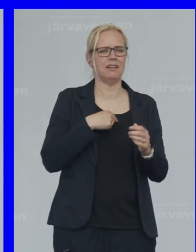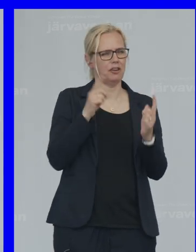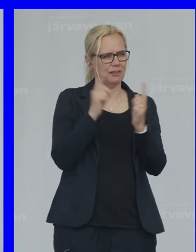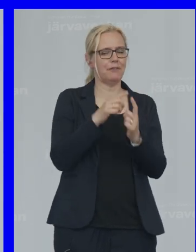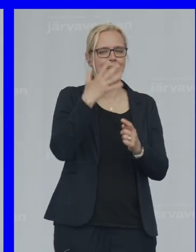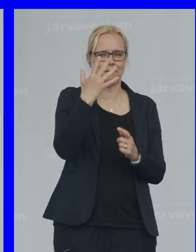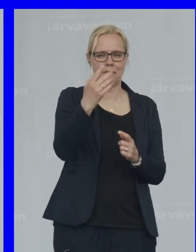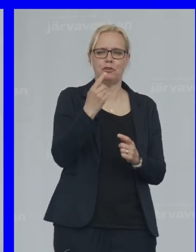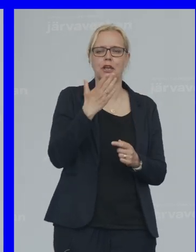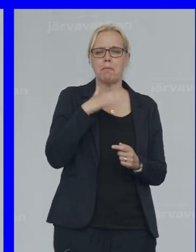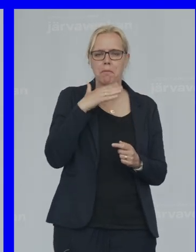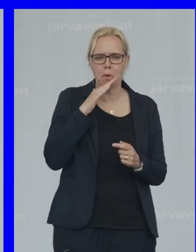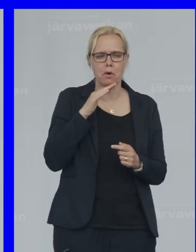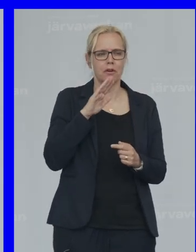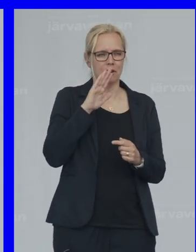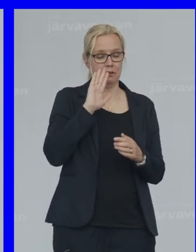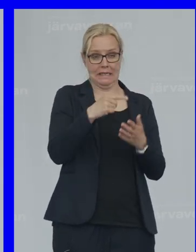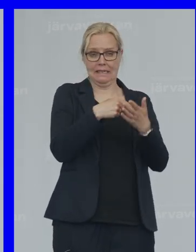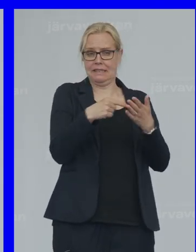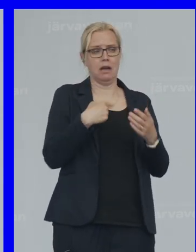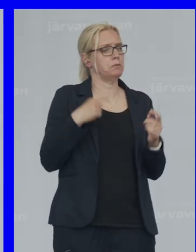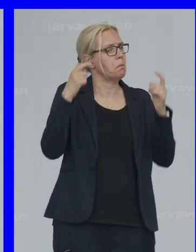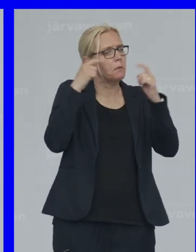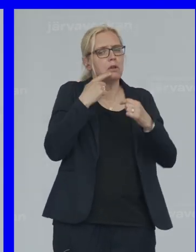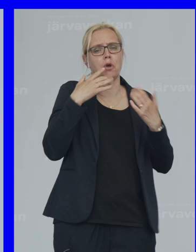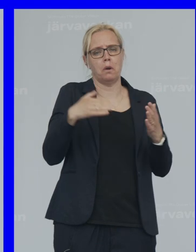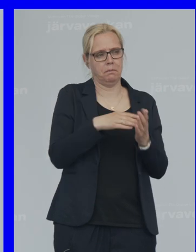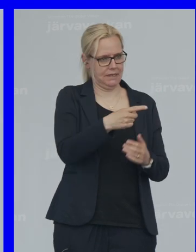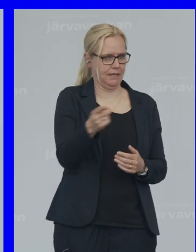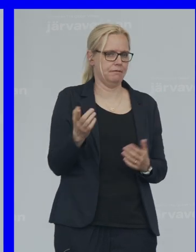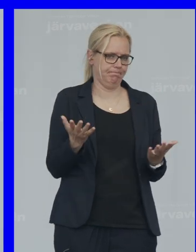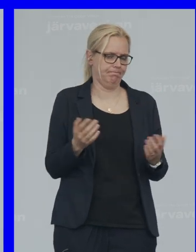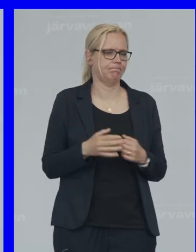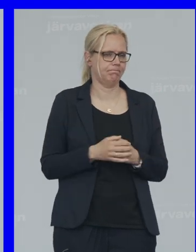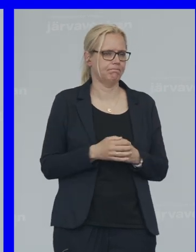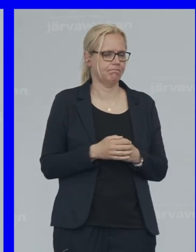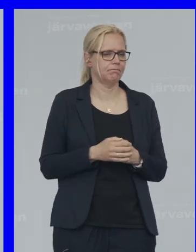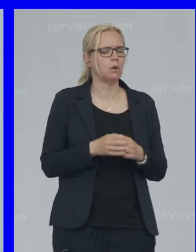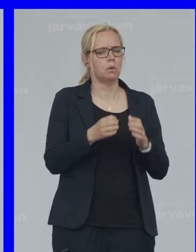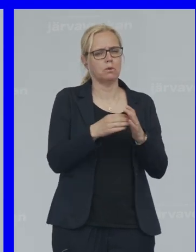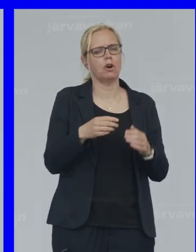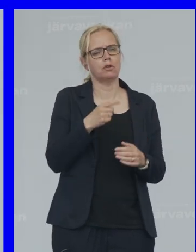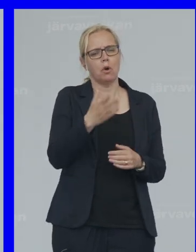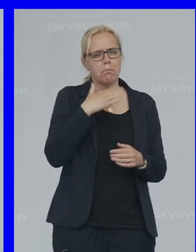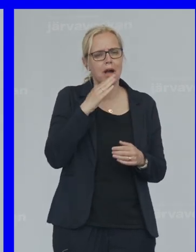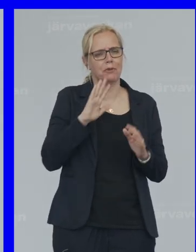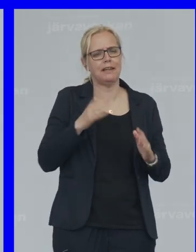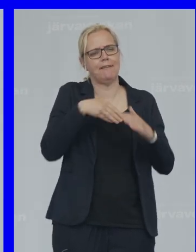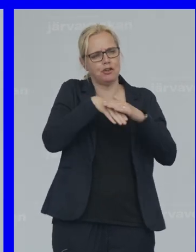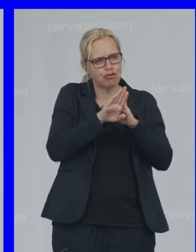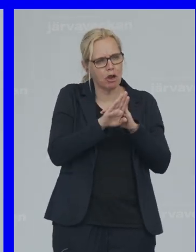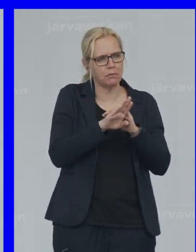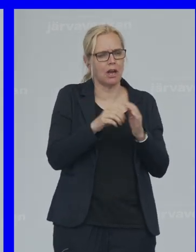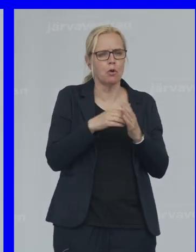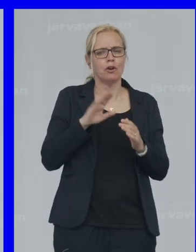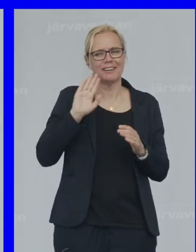jag Fem mammor Vars namn Jag inte kan berätta För er Därför att de lever Gömda Undan män